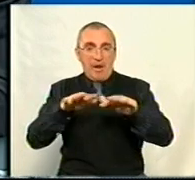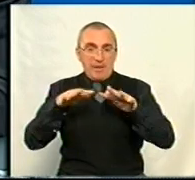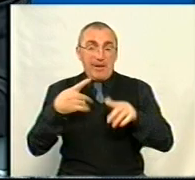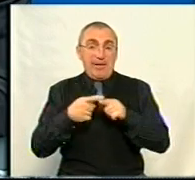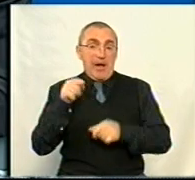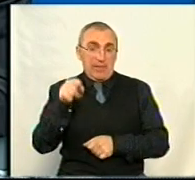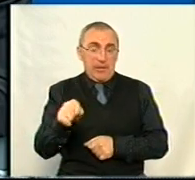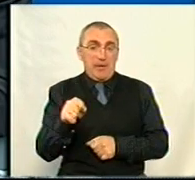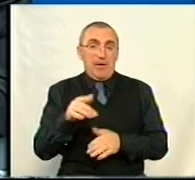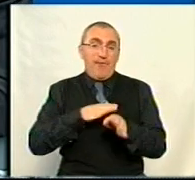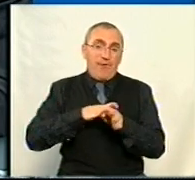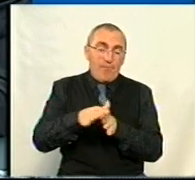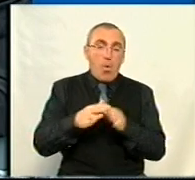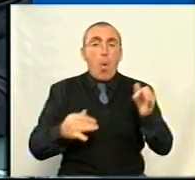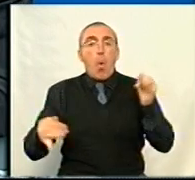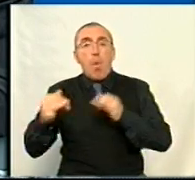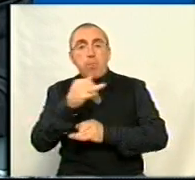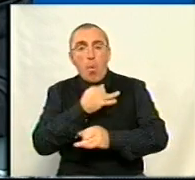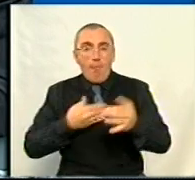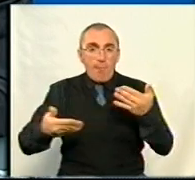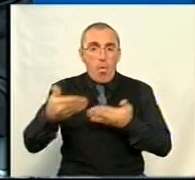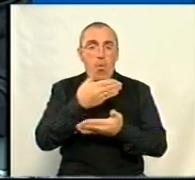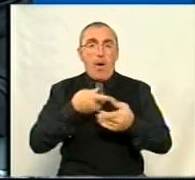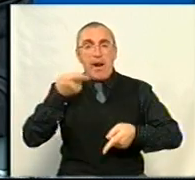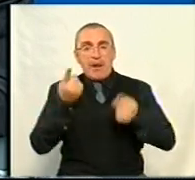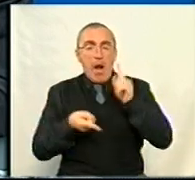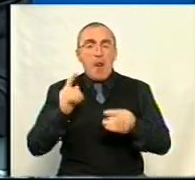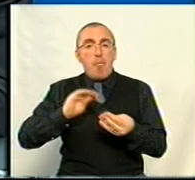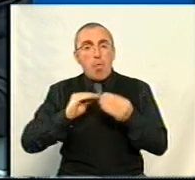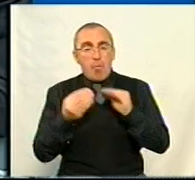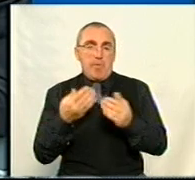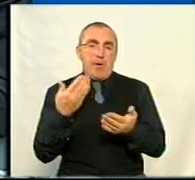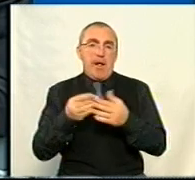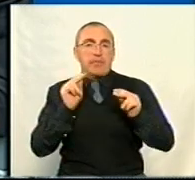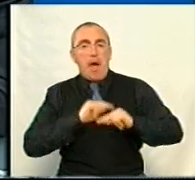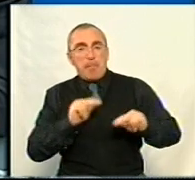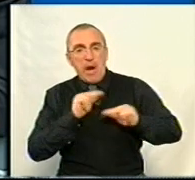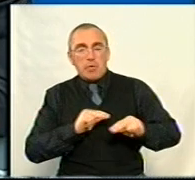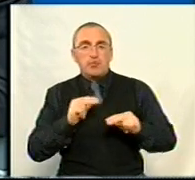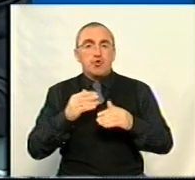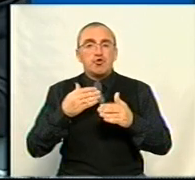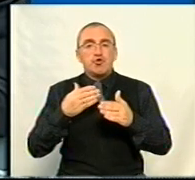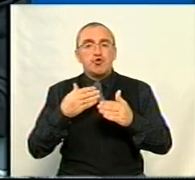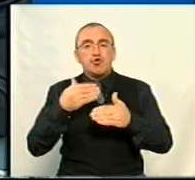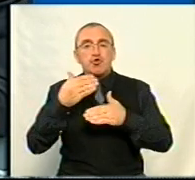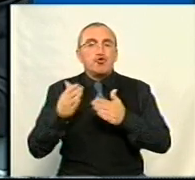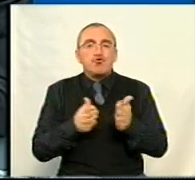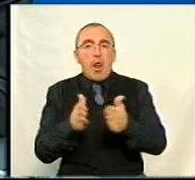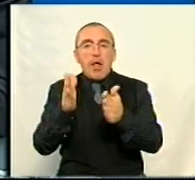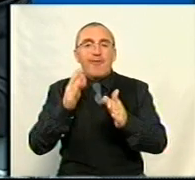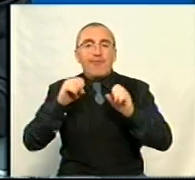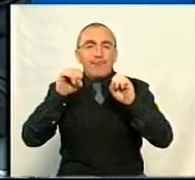відбувається обговорення реальних проблем, на працювання шляхів вирішення цих проблем,